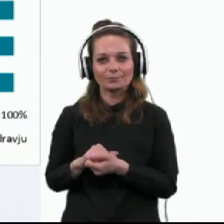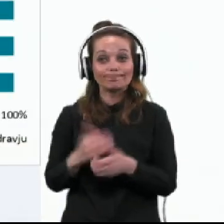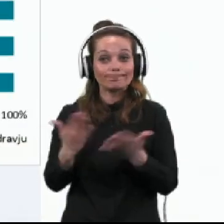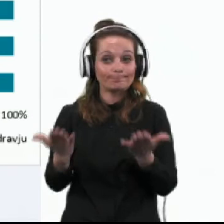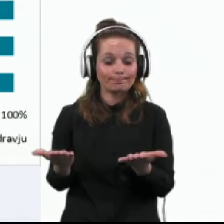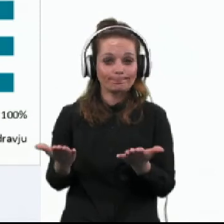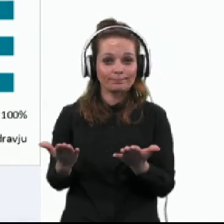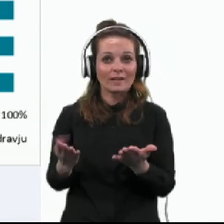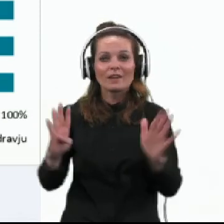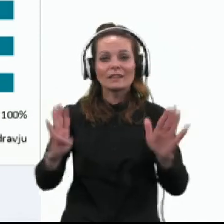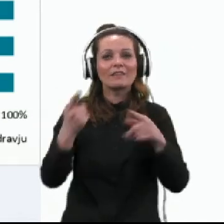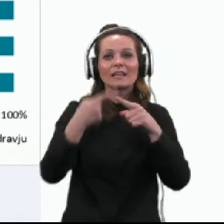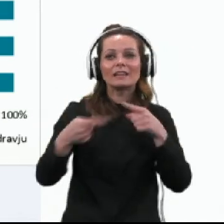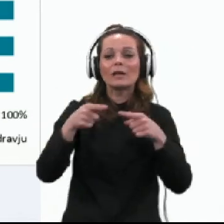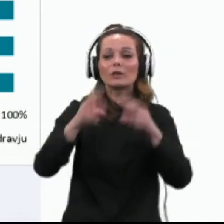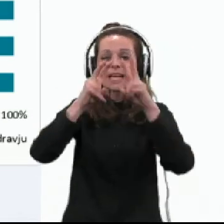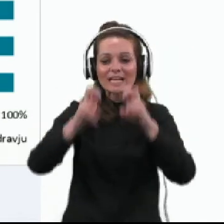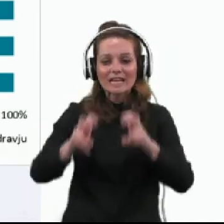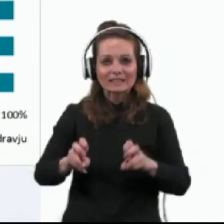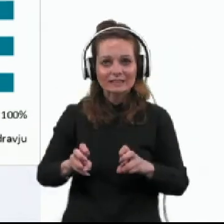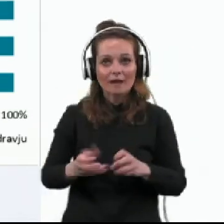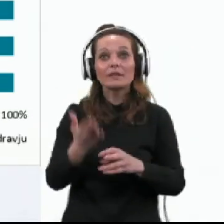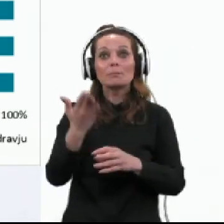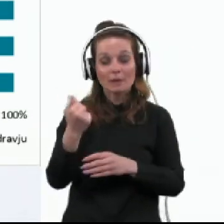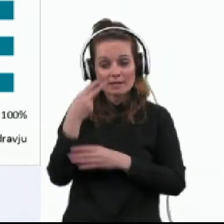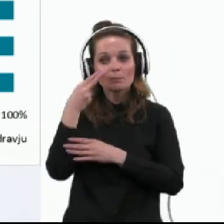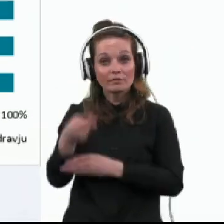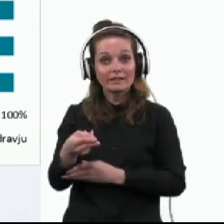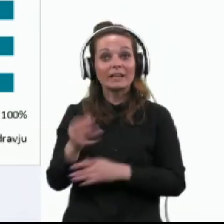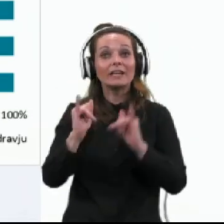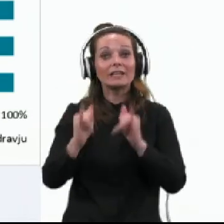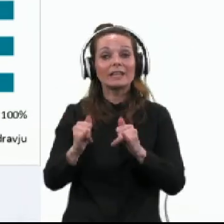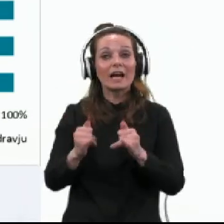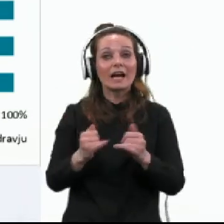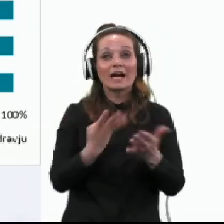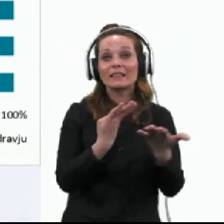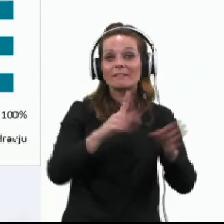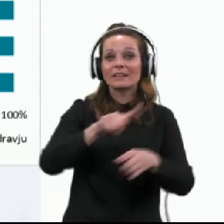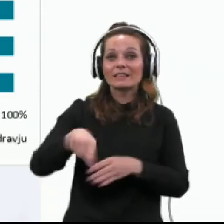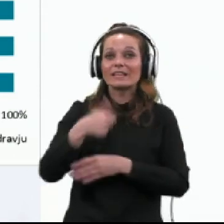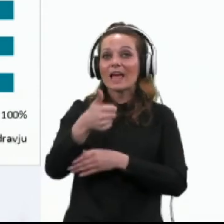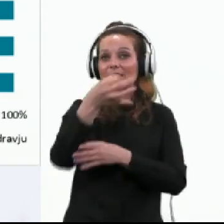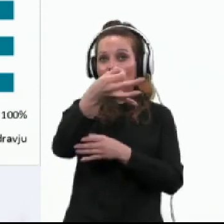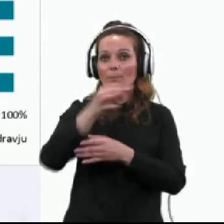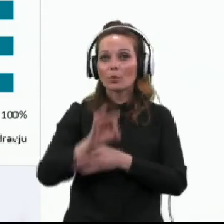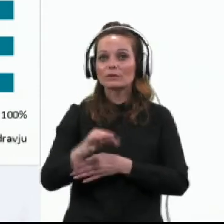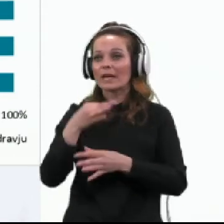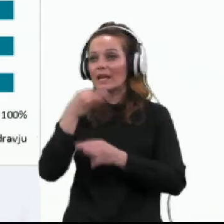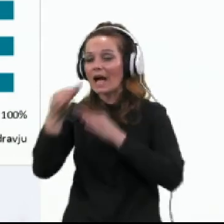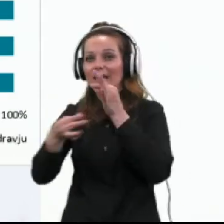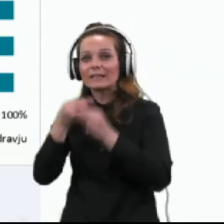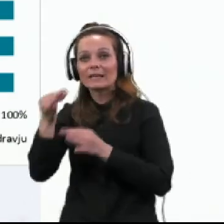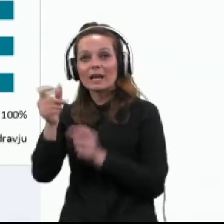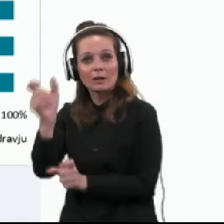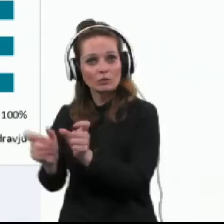V devetem valu raziskave smo zaznali, da se pri 19,1% anketiranih